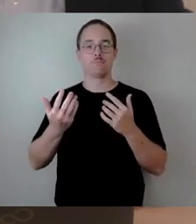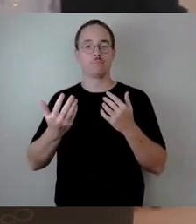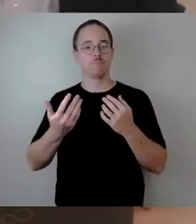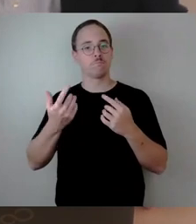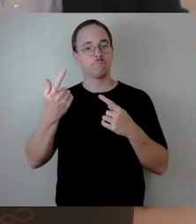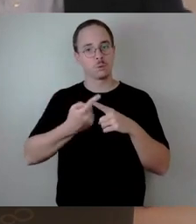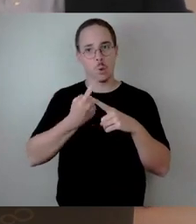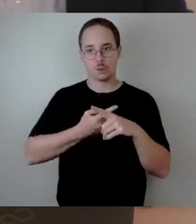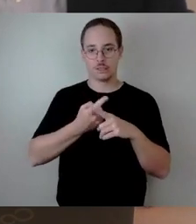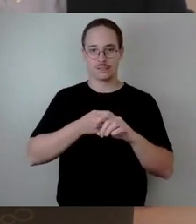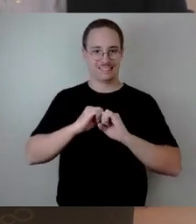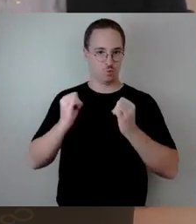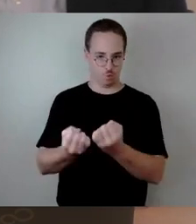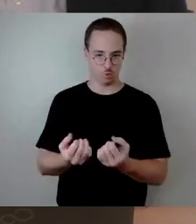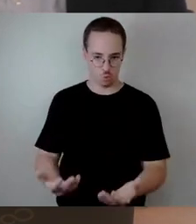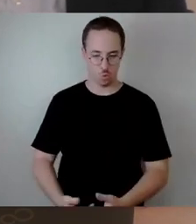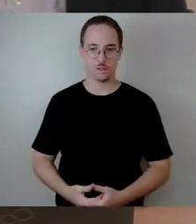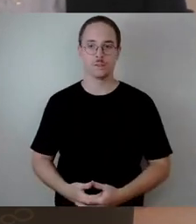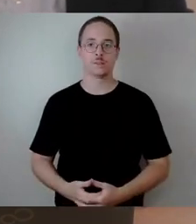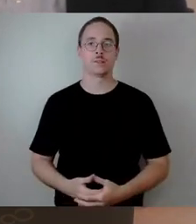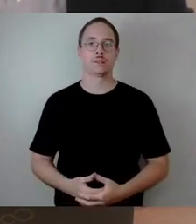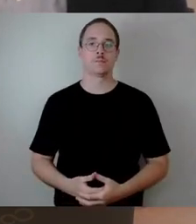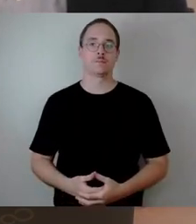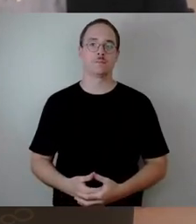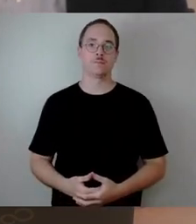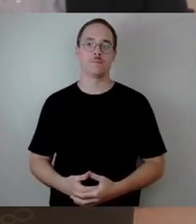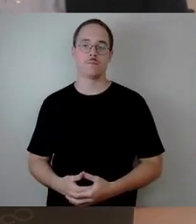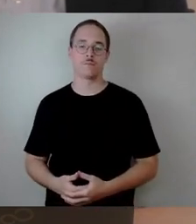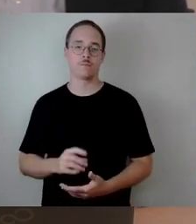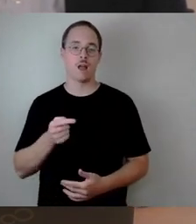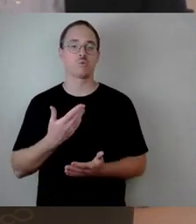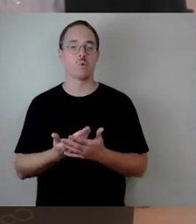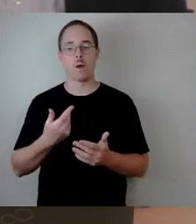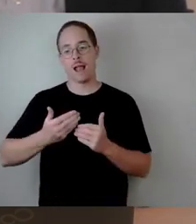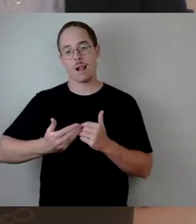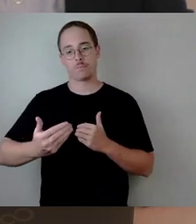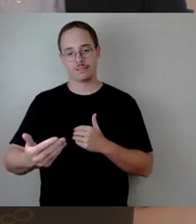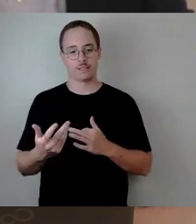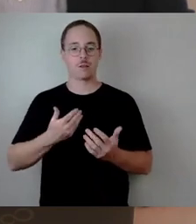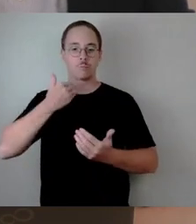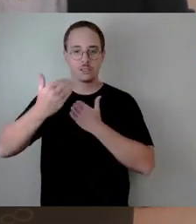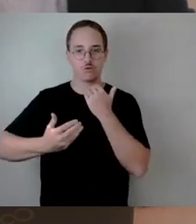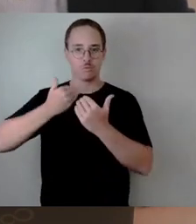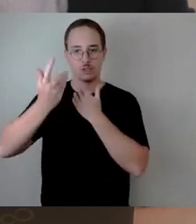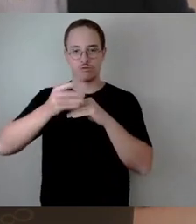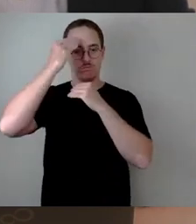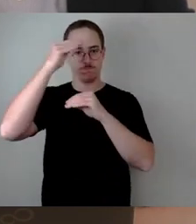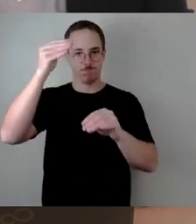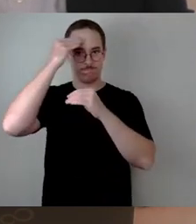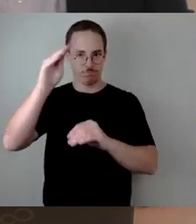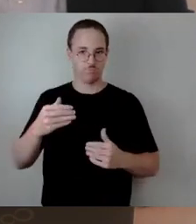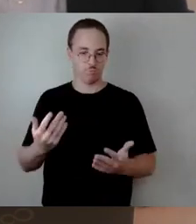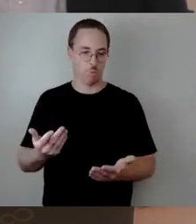im Bauausschuss mit sich führen. Das ist ja schon avisiert. Parallel, so wie ich es vorhin in meinen Eingangsworten gesagt habe,